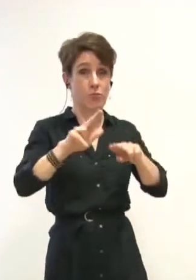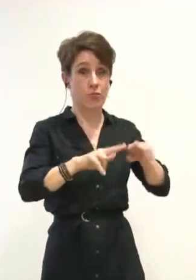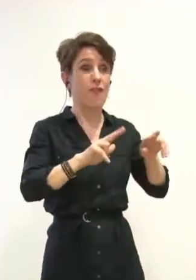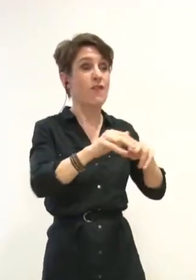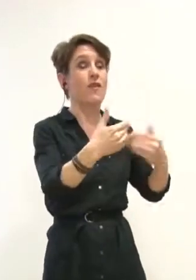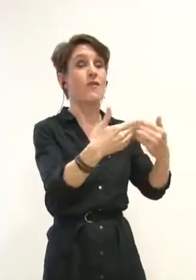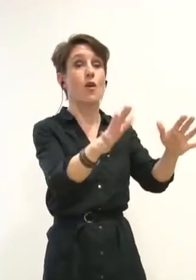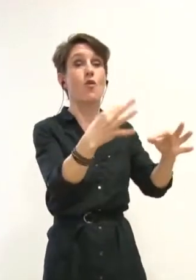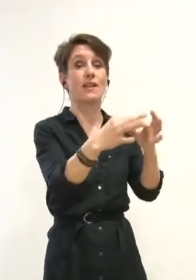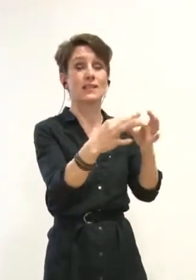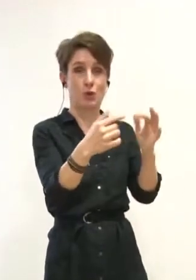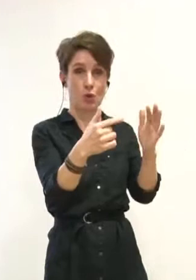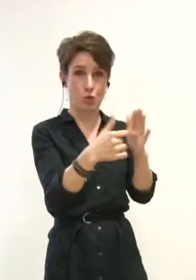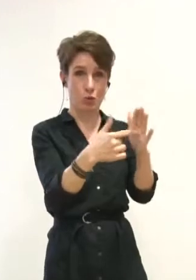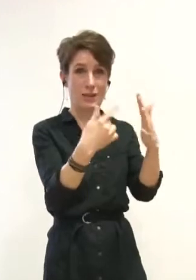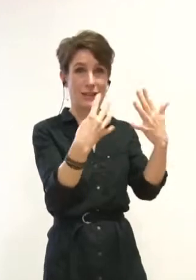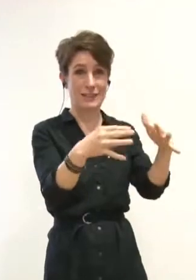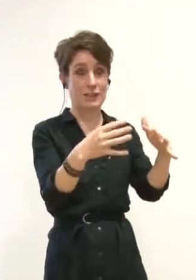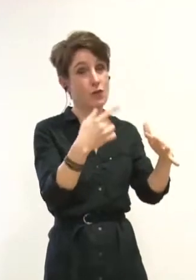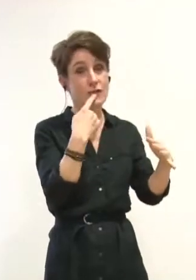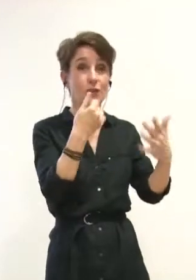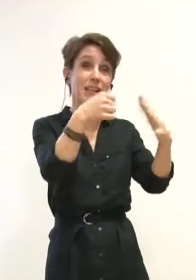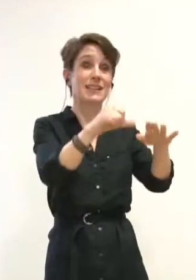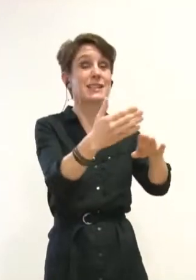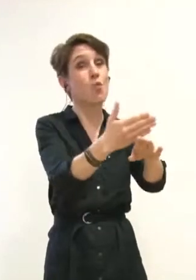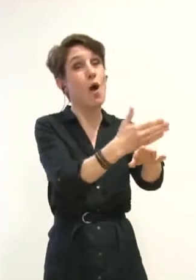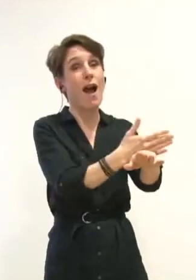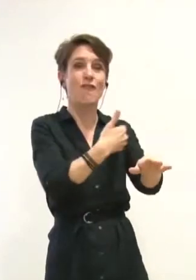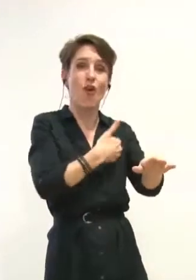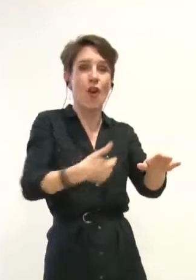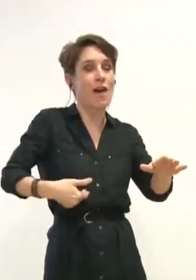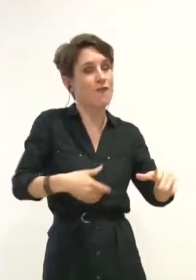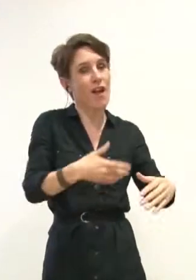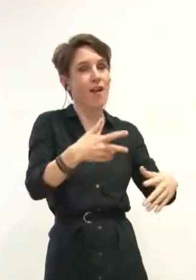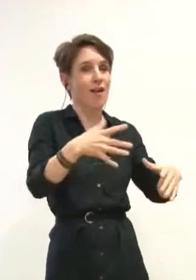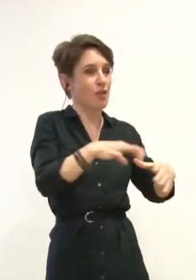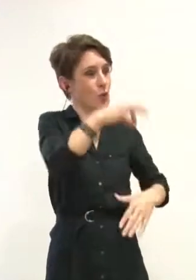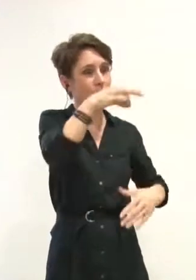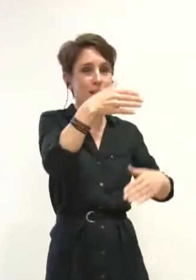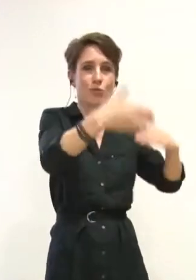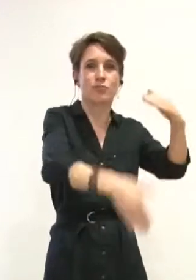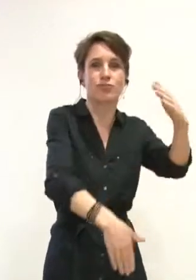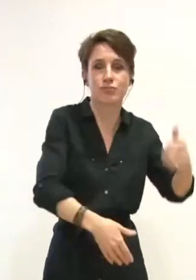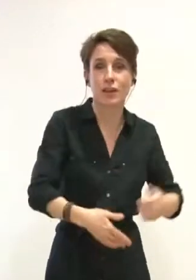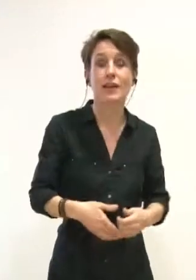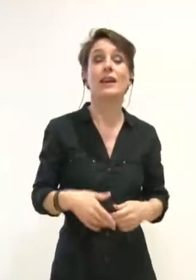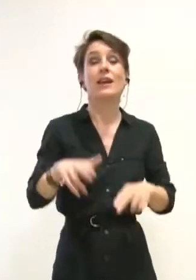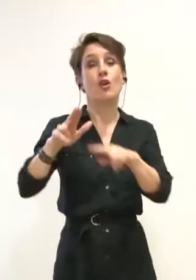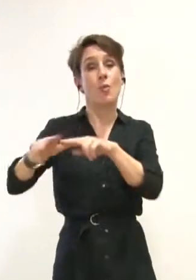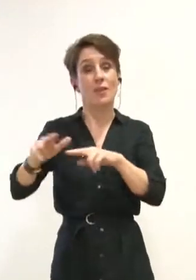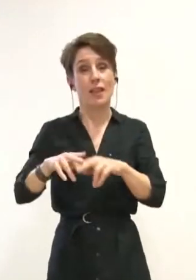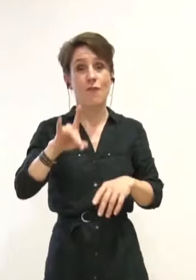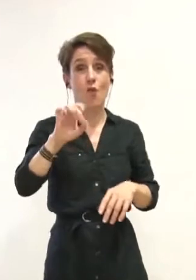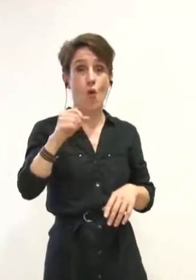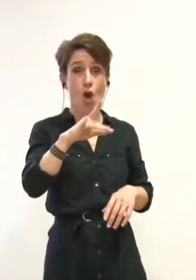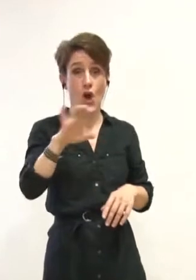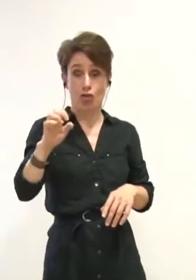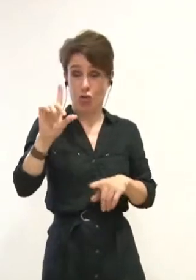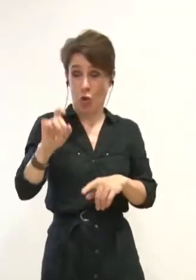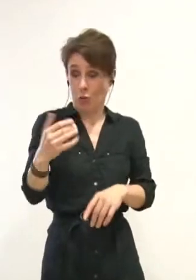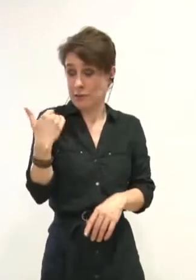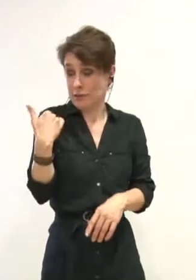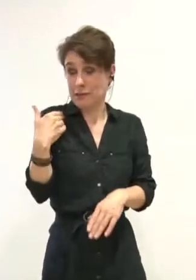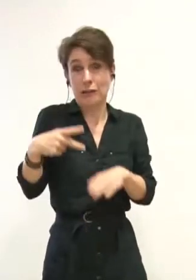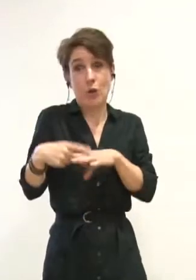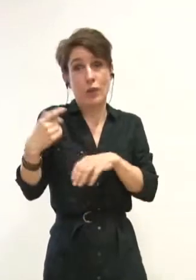2019, c'est-à-dire 6 mois avant la fin du mandat. Et les travaux de l'école Hoche ont démarré en tout début d'année. Pour